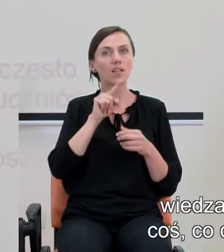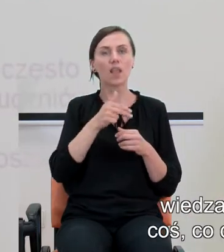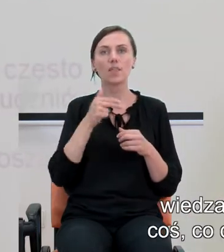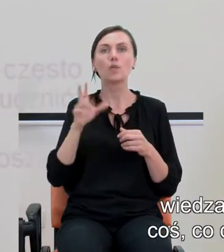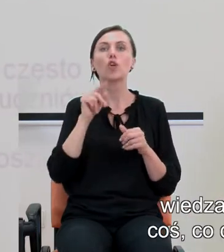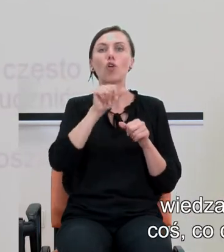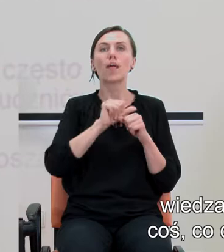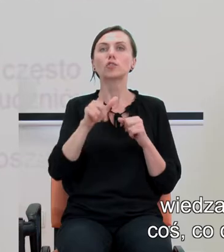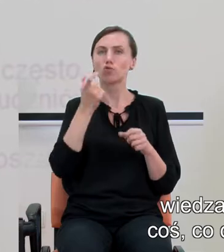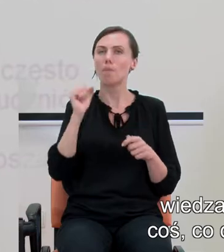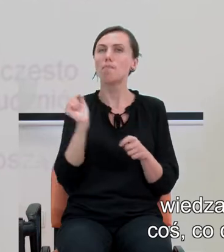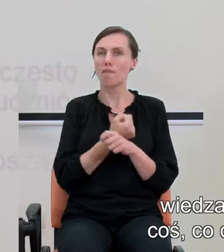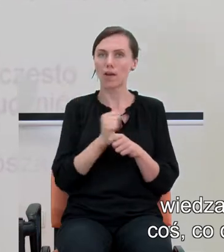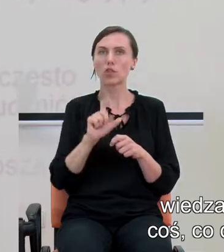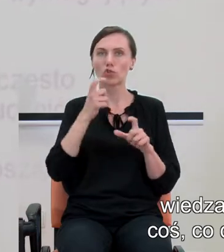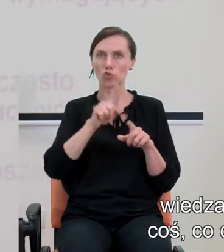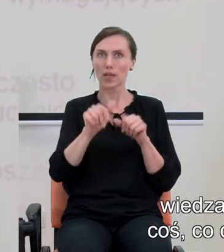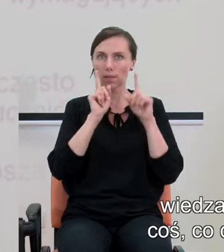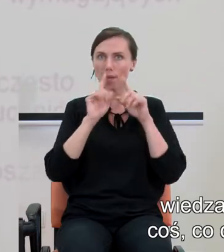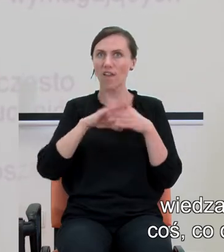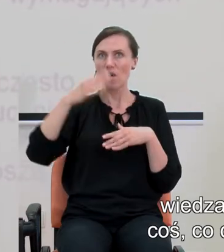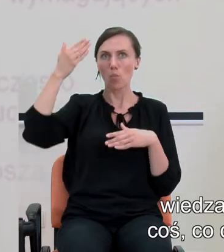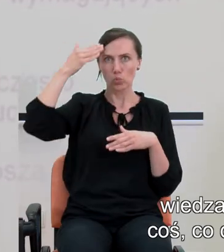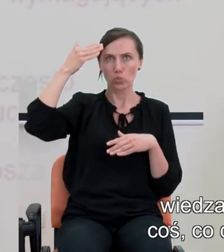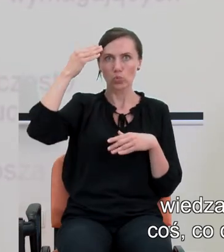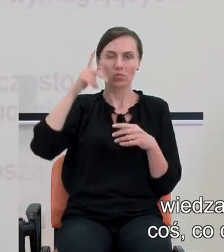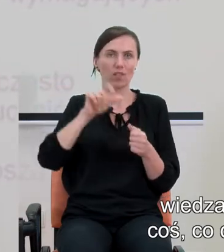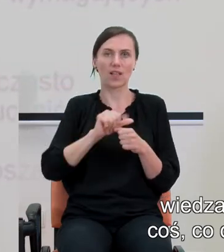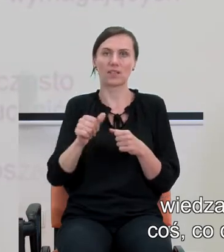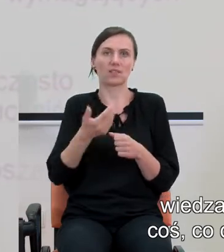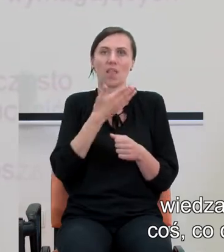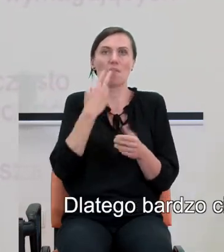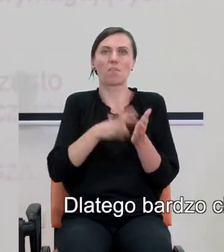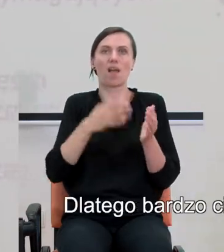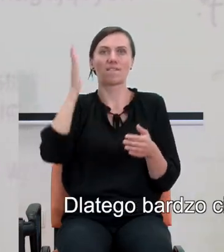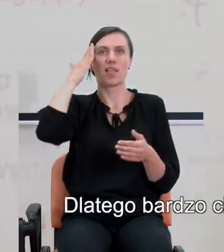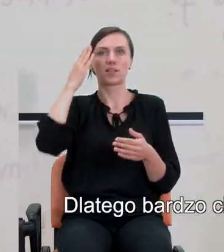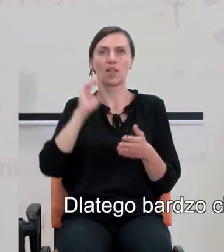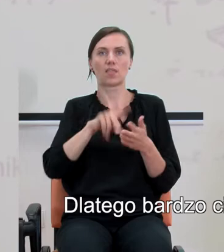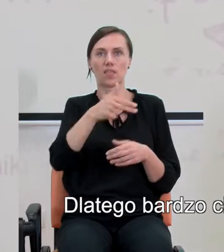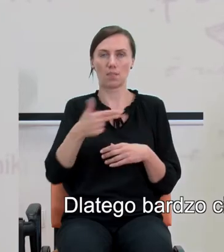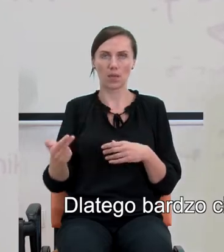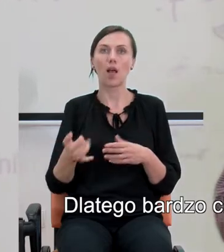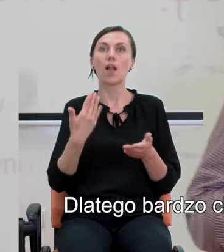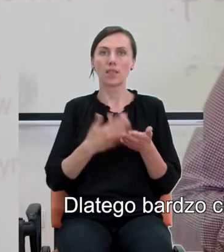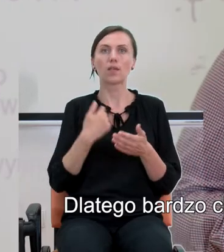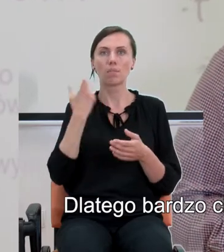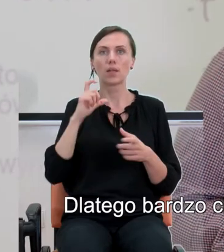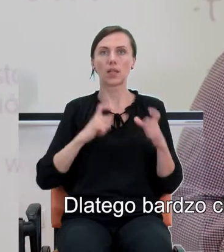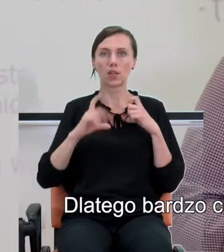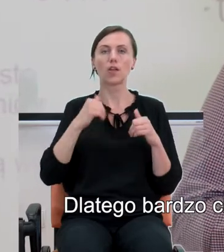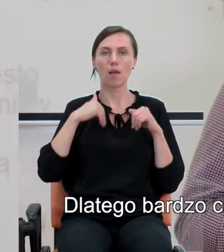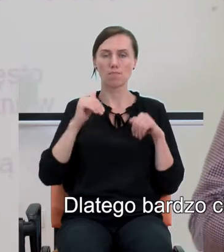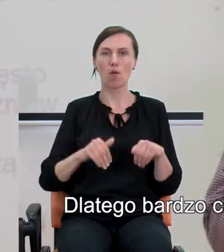że to jest coś poważnego, coś co dzieje się w mózgu jest w zasadzie żadna. I dlatego bardzo cieszę się, że mam